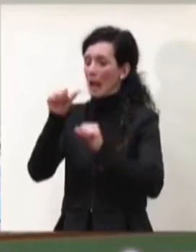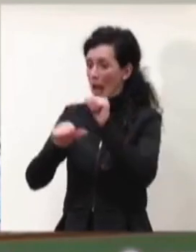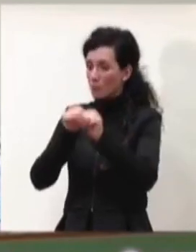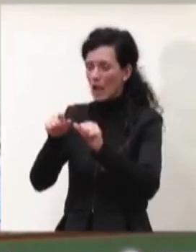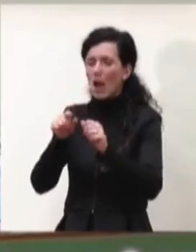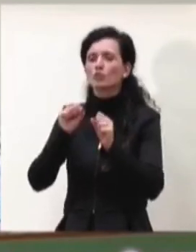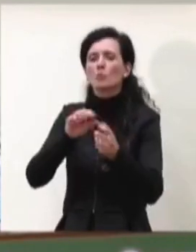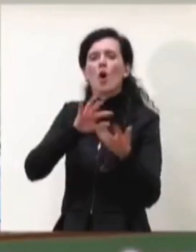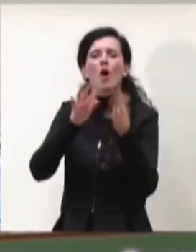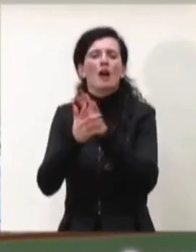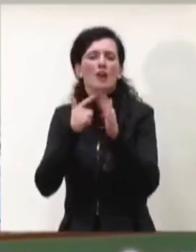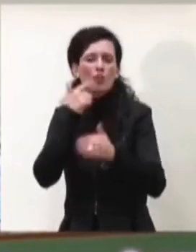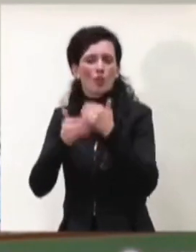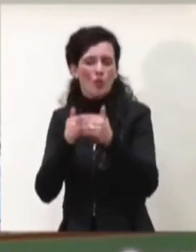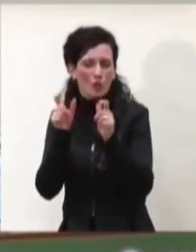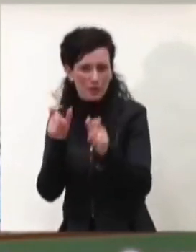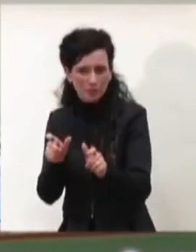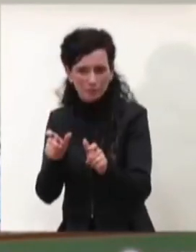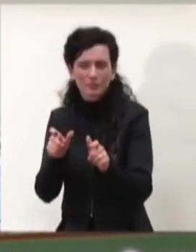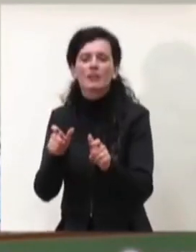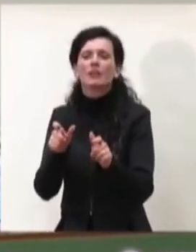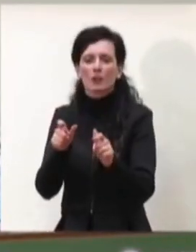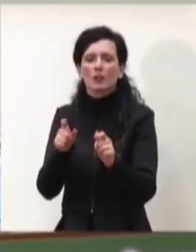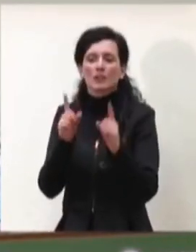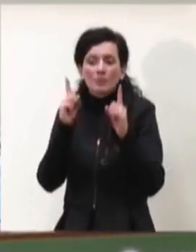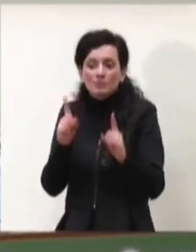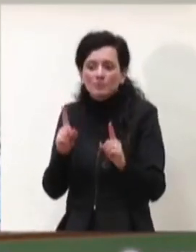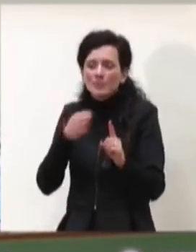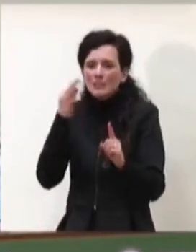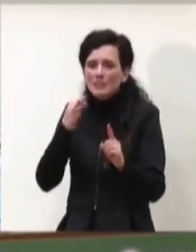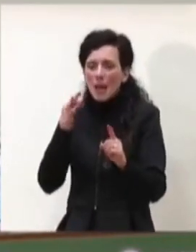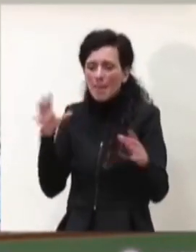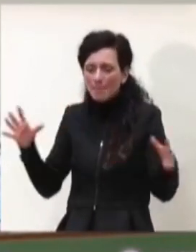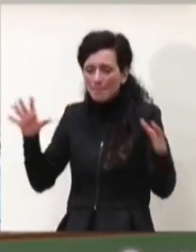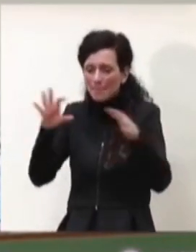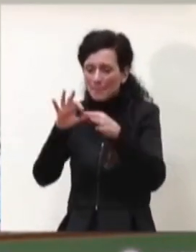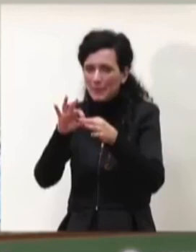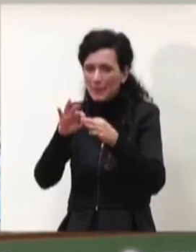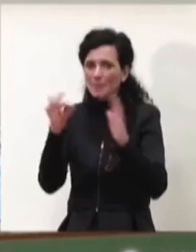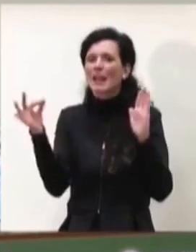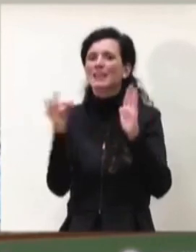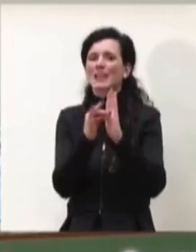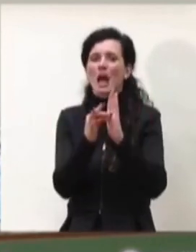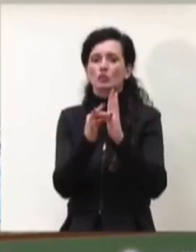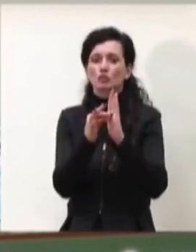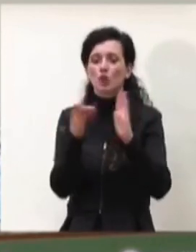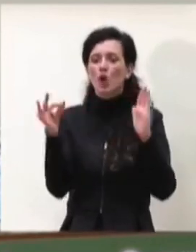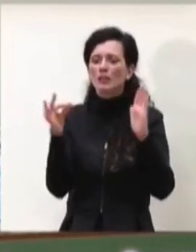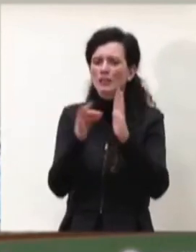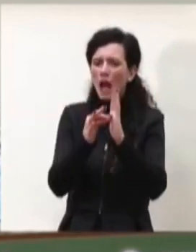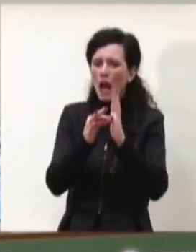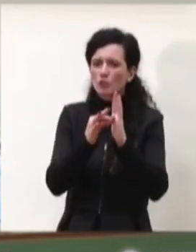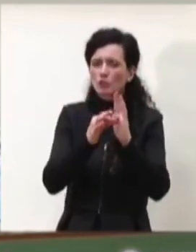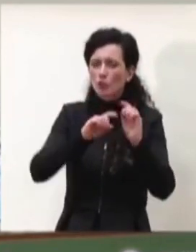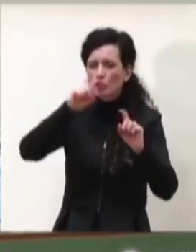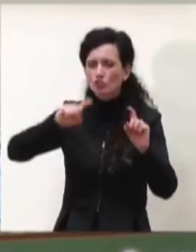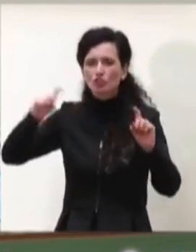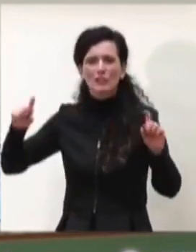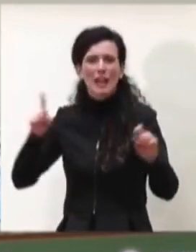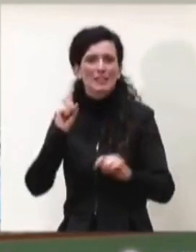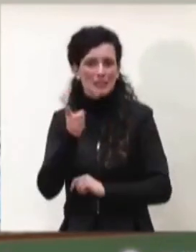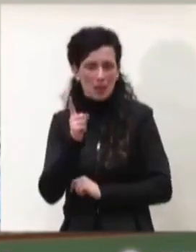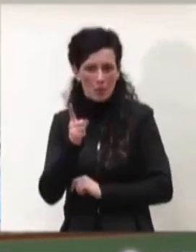valorizzando adesso anche il dato del tasso di incidenza di cui si è